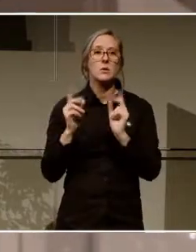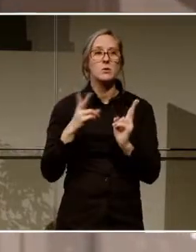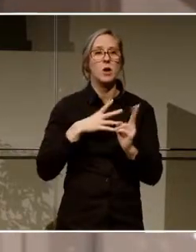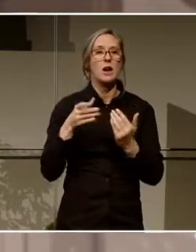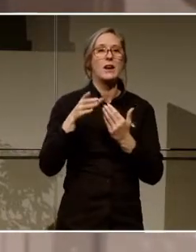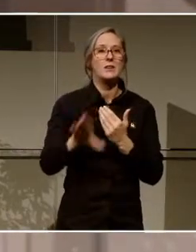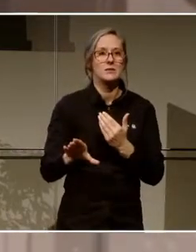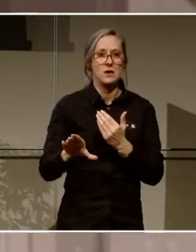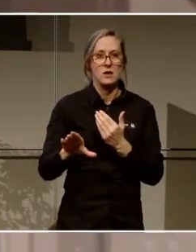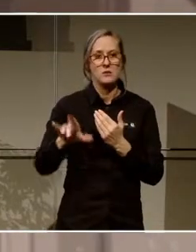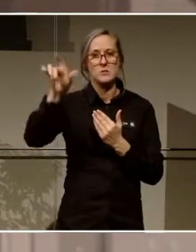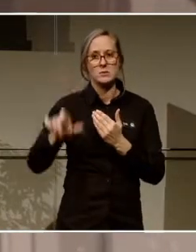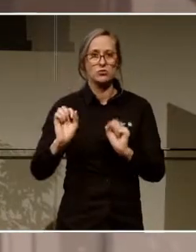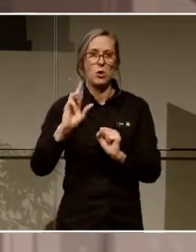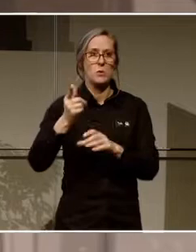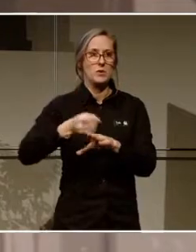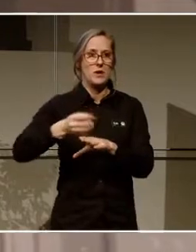utvärderare som ska utvärdera oss.